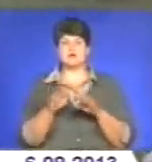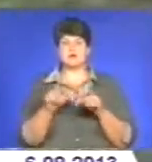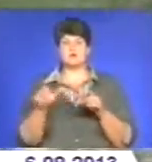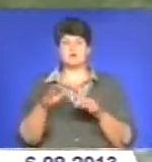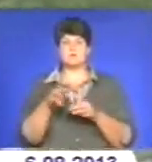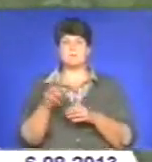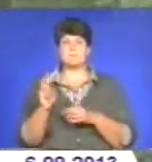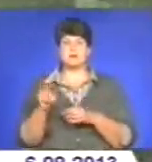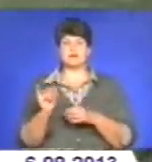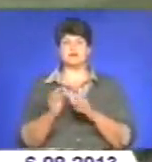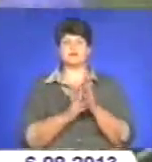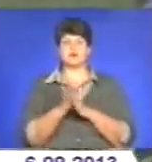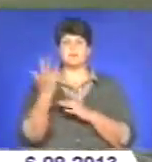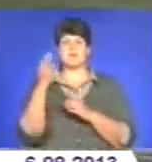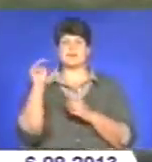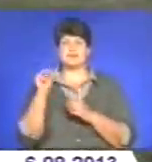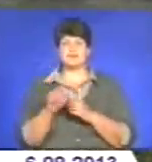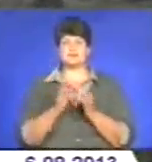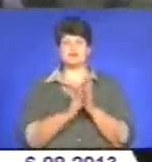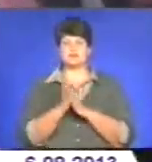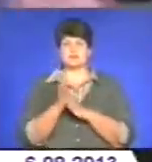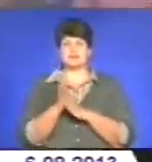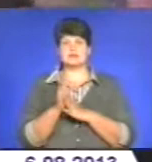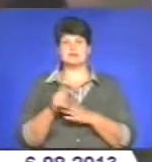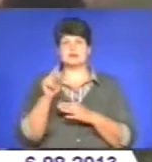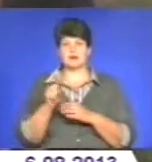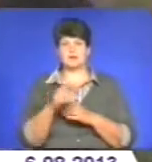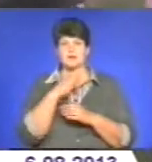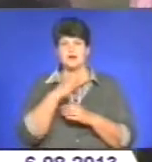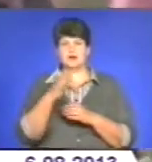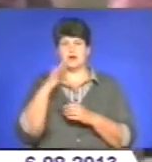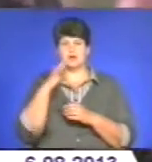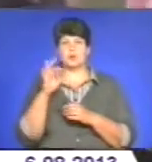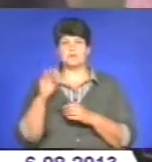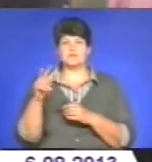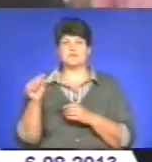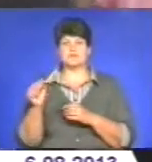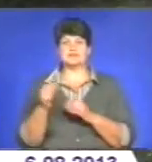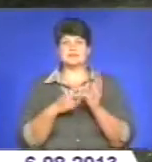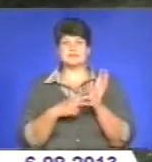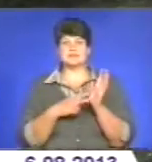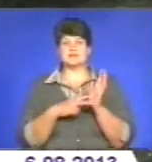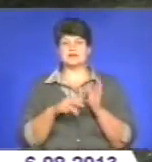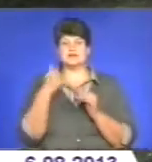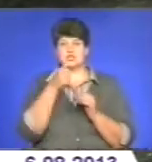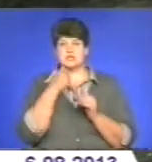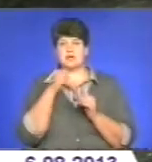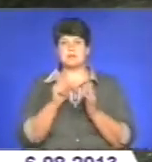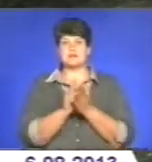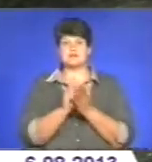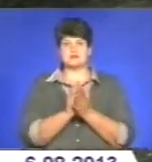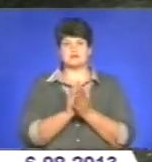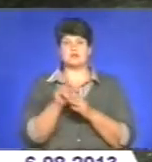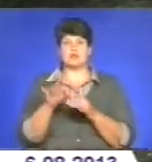майже 5 тисяч рослин. З'ясувалося, що так рясно оквітчала свій город 79-річна пенсіонерка. З її слів дані рослини вона